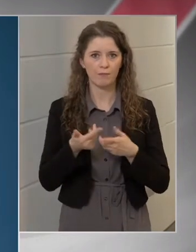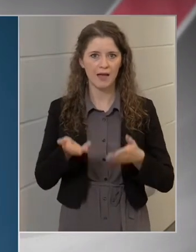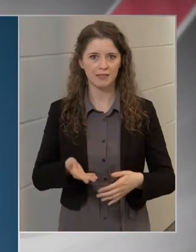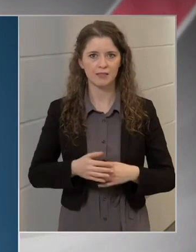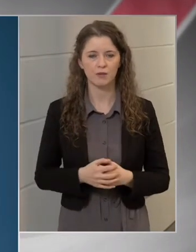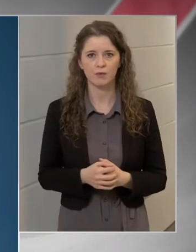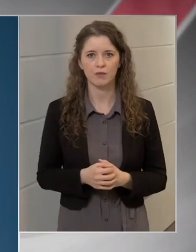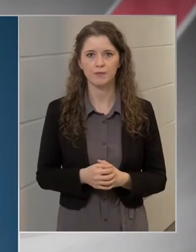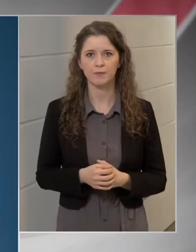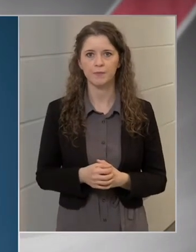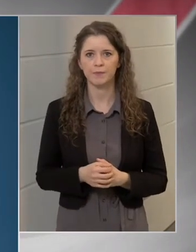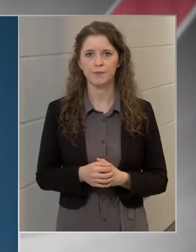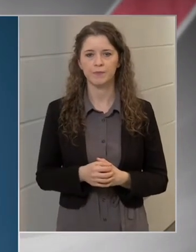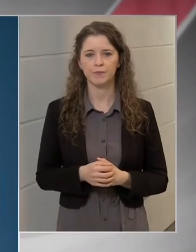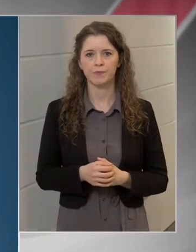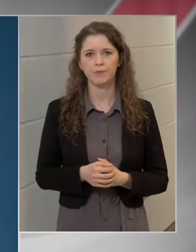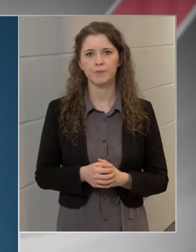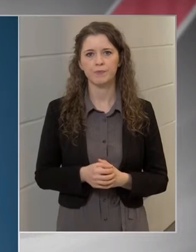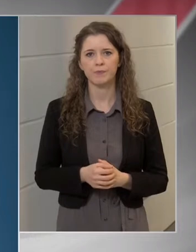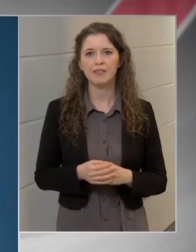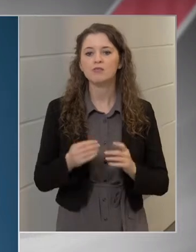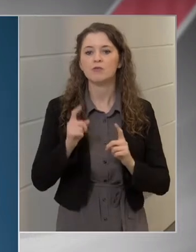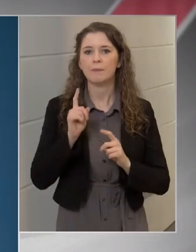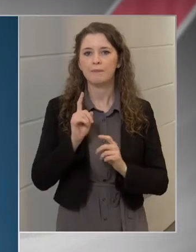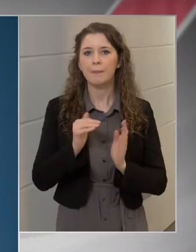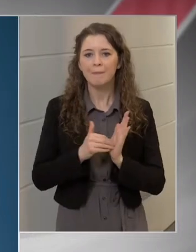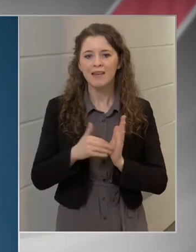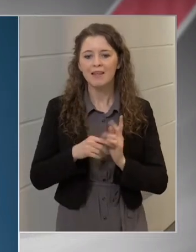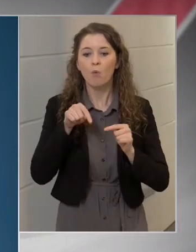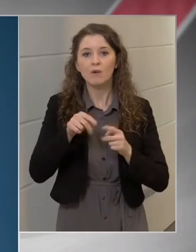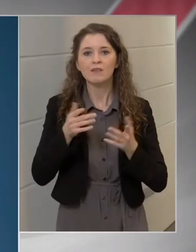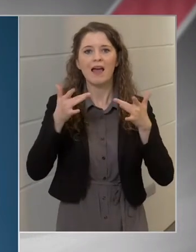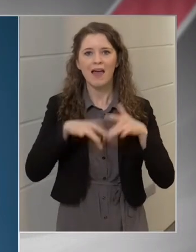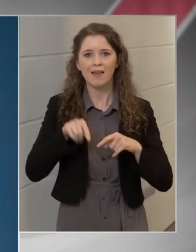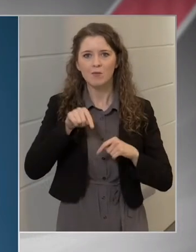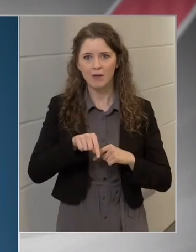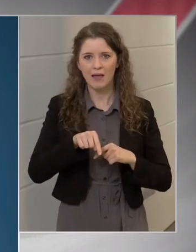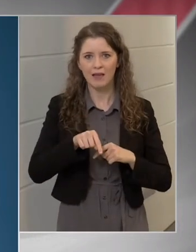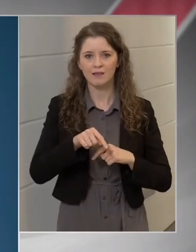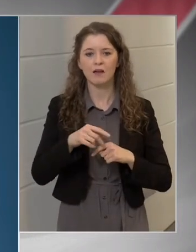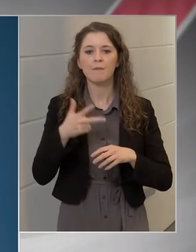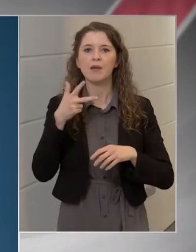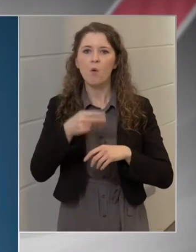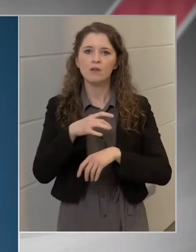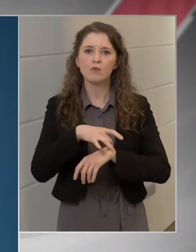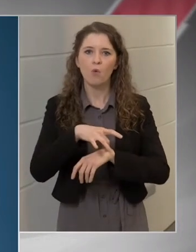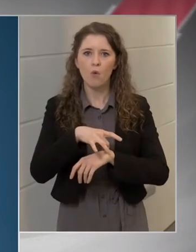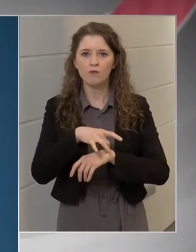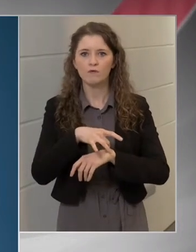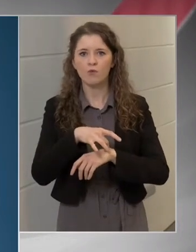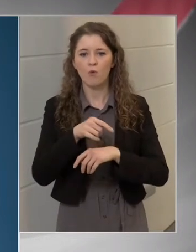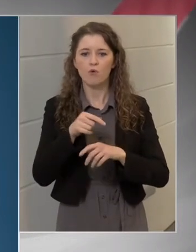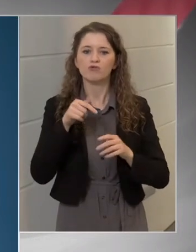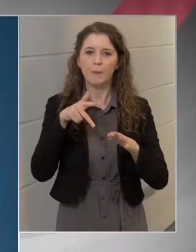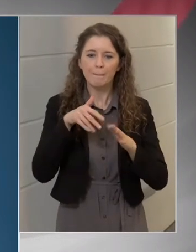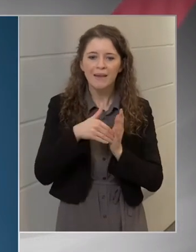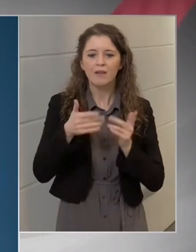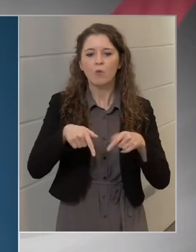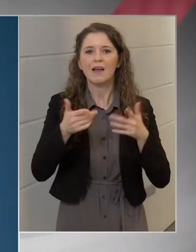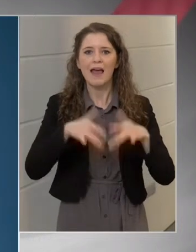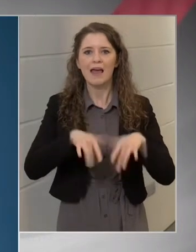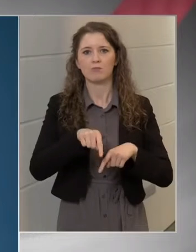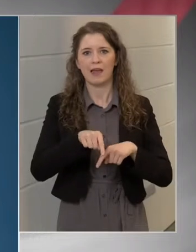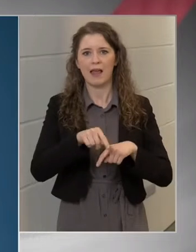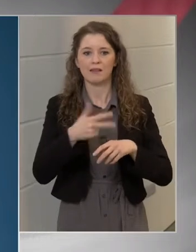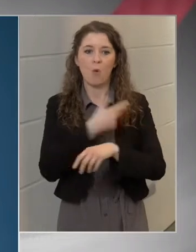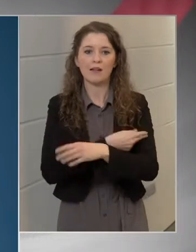rendelkezésre, és még helyben is megtörténik az oltóorvos részéről a kikérdezés. Tehát